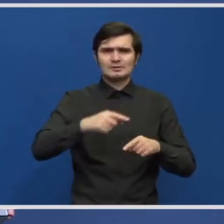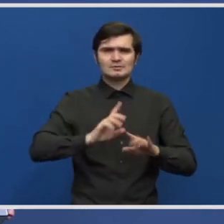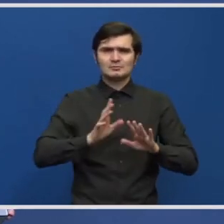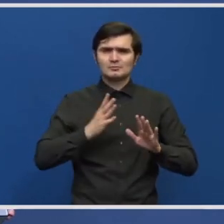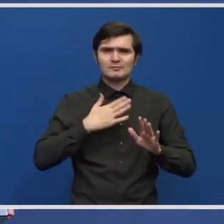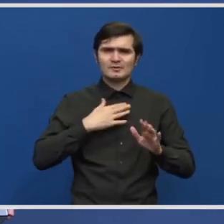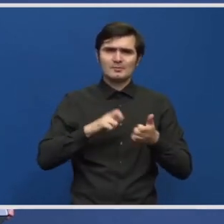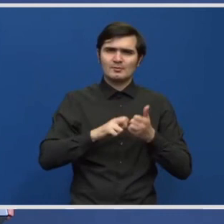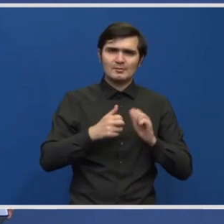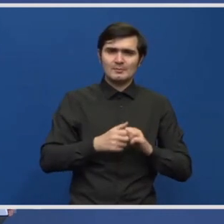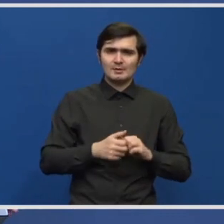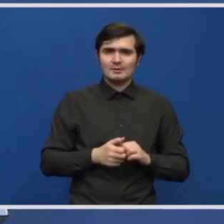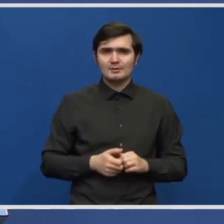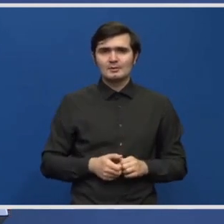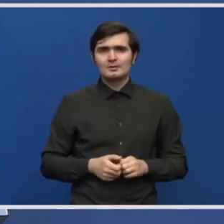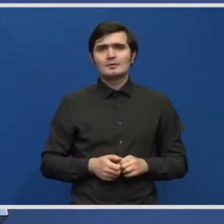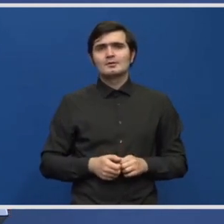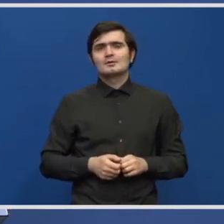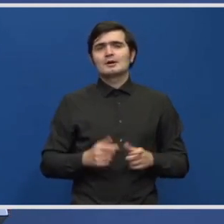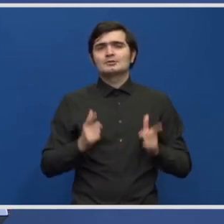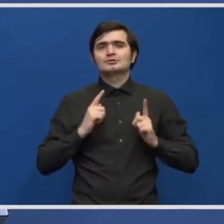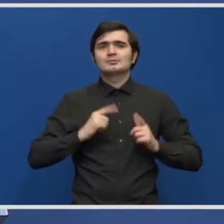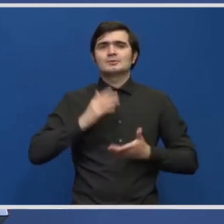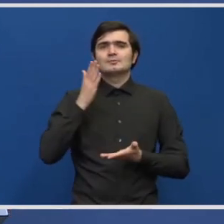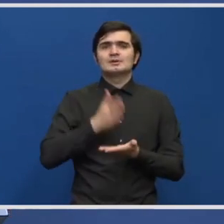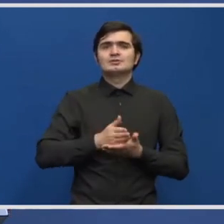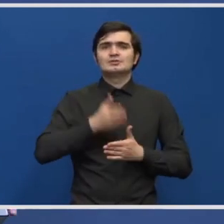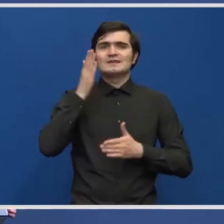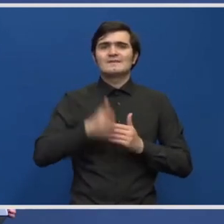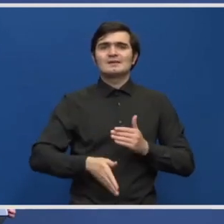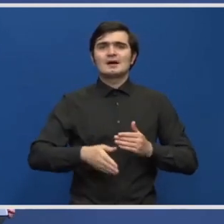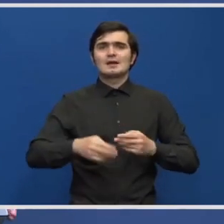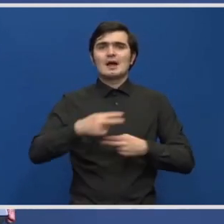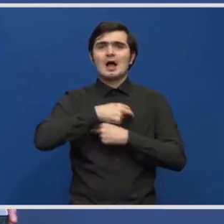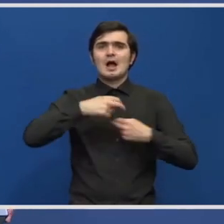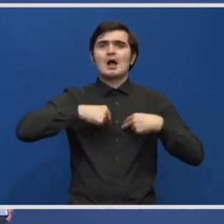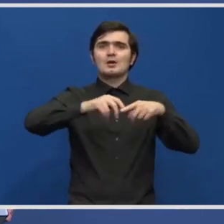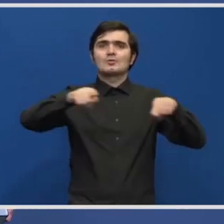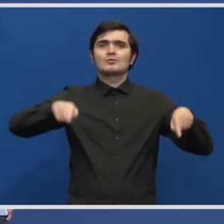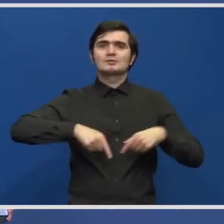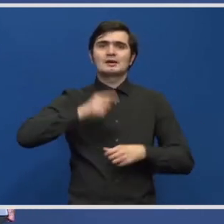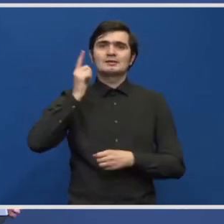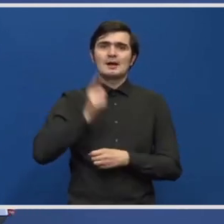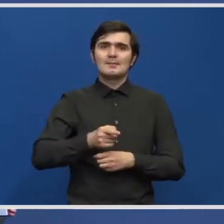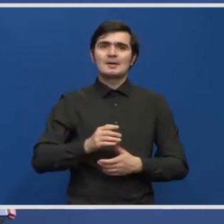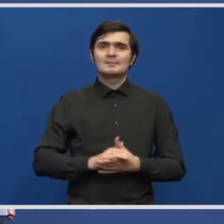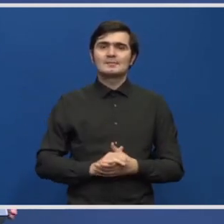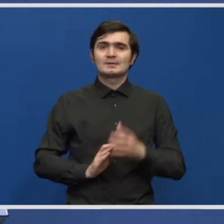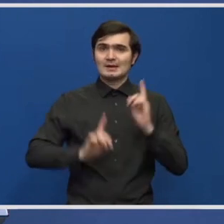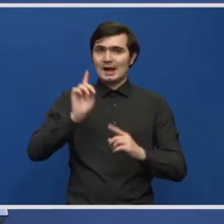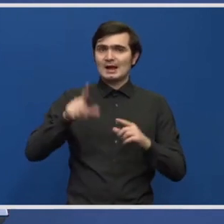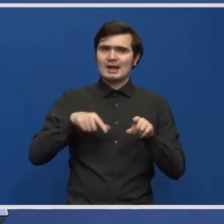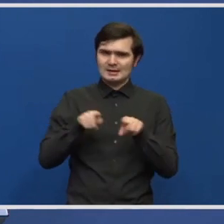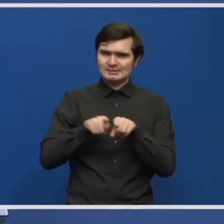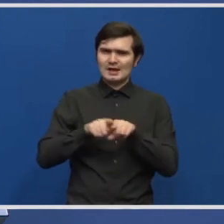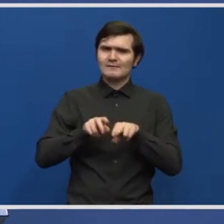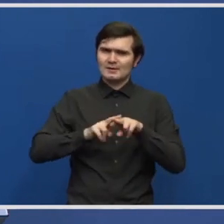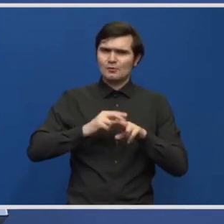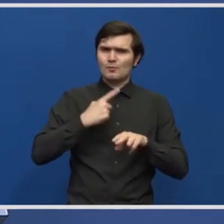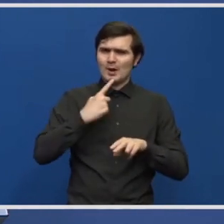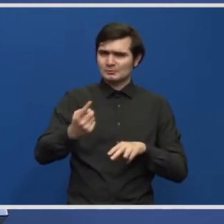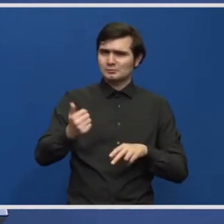Dar acolo mă urmează decizia finală a curții de apel. Dacă este ca cea pe care v-am anunțat-o mai devreme, atunci avem tot